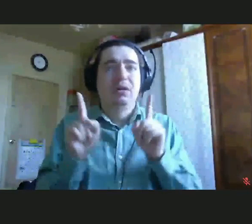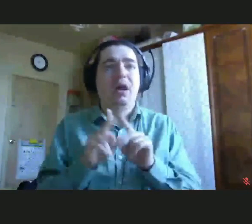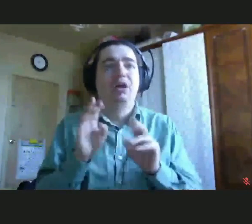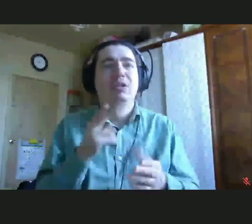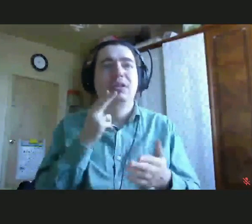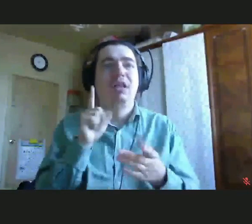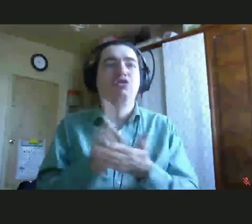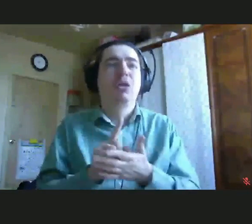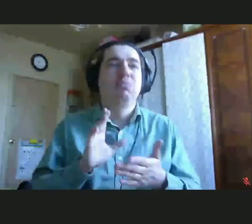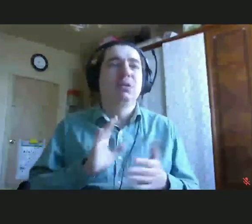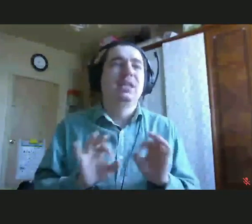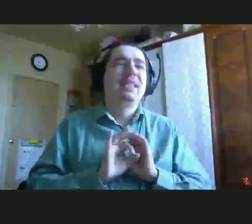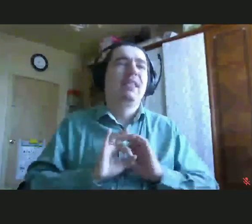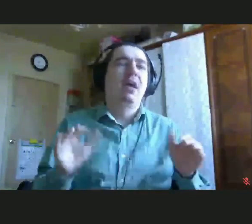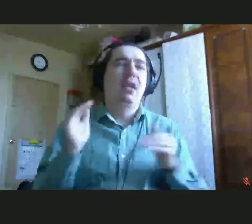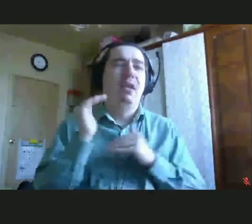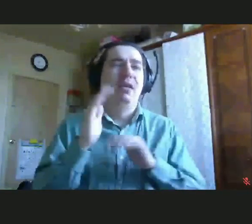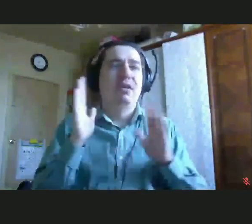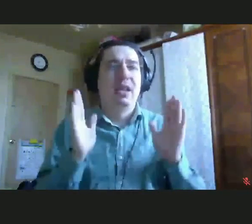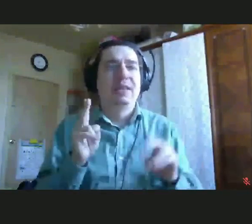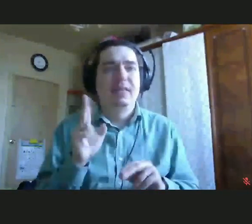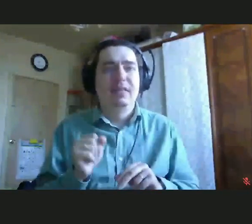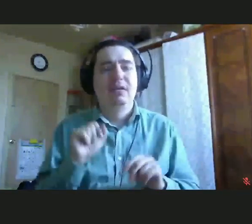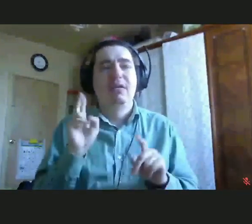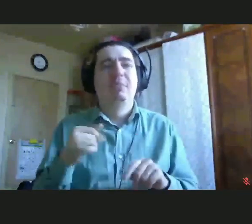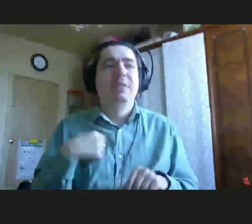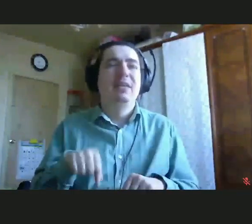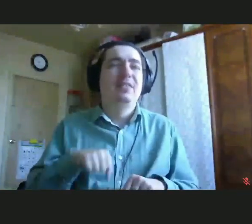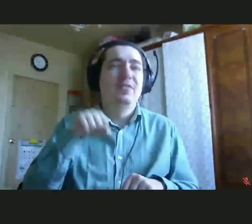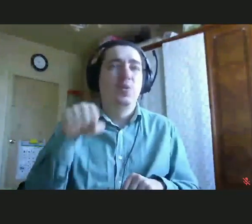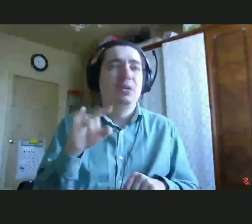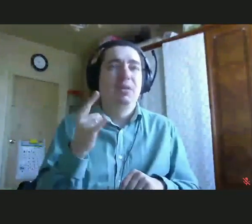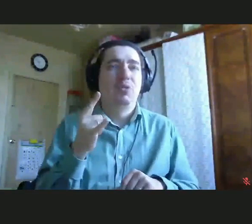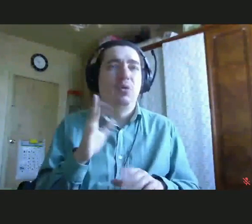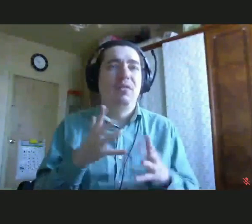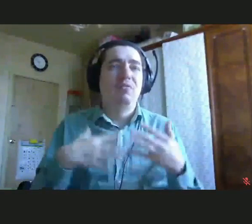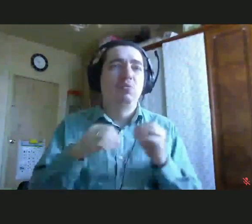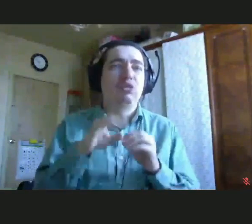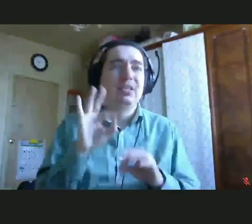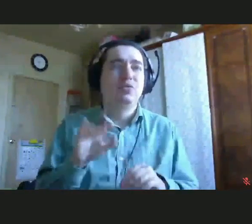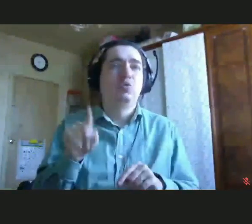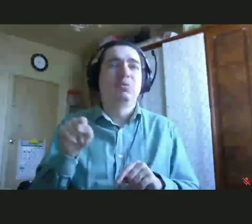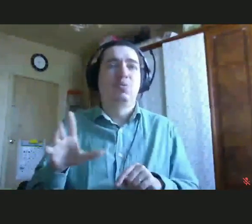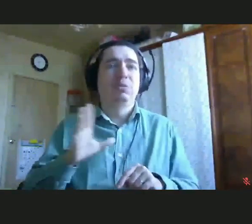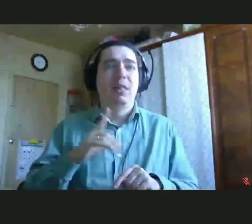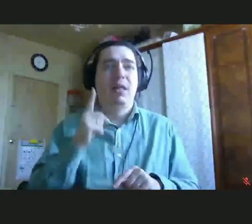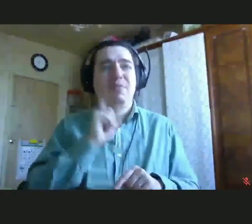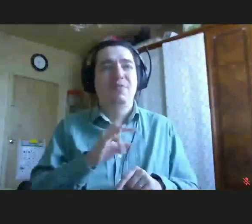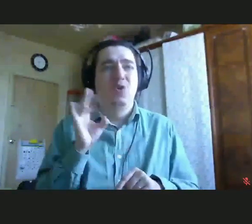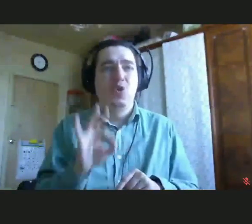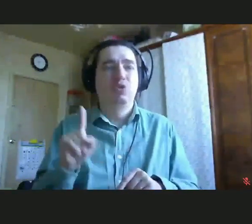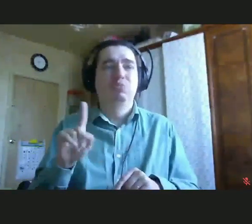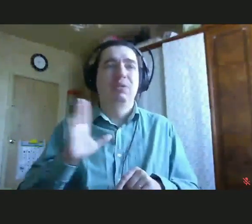выглядеть идеальная картинка, да, того, как мы вводим ребенка в общество, чтобы ему было комфортно, чтобы это было комфортно